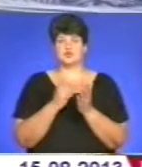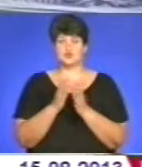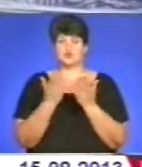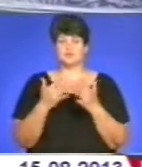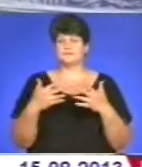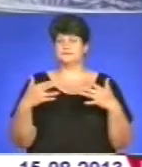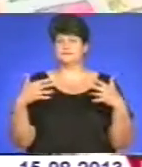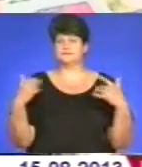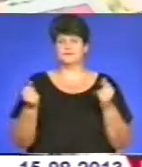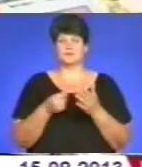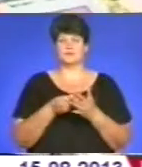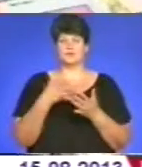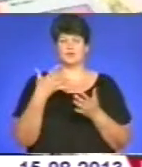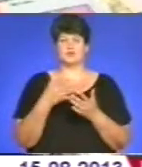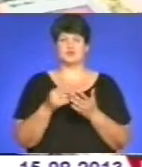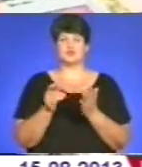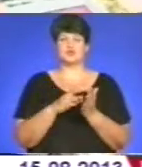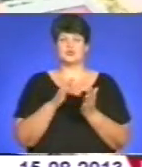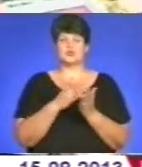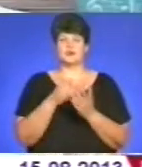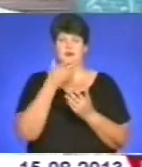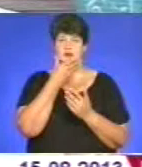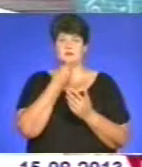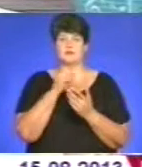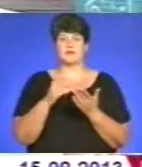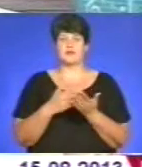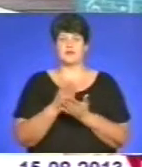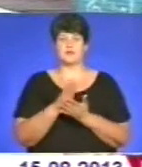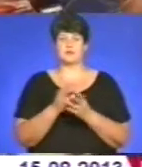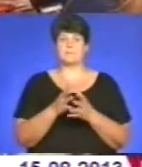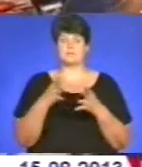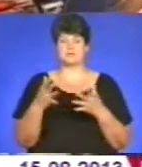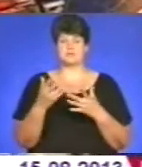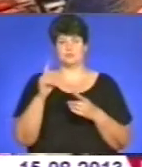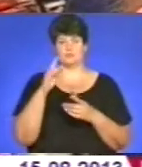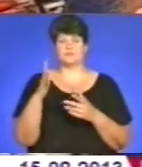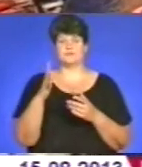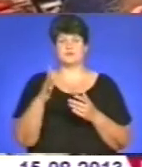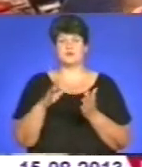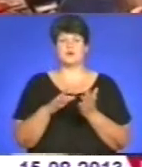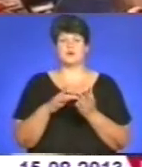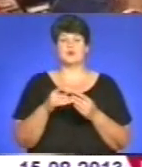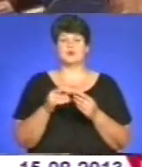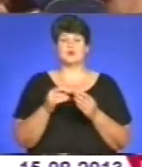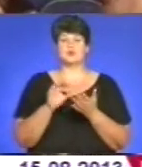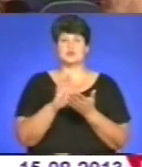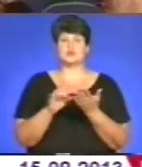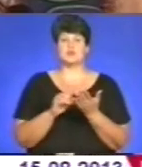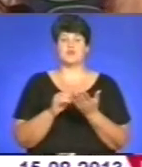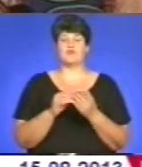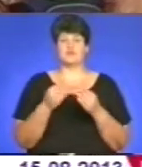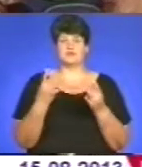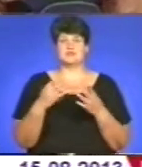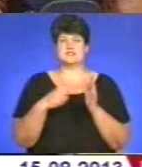великий. Дорожчі зошити кращої якості. Тому й більш популярні у покупців. Зошити йдуть від фону. найдешевший